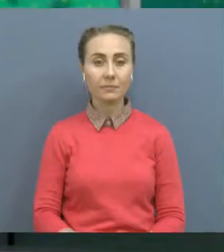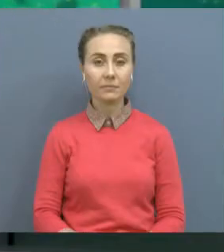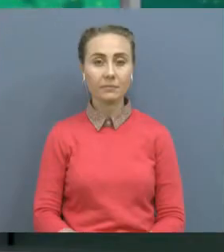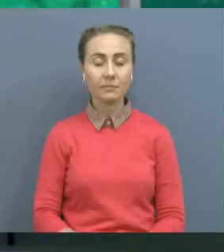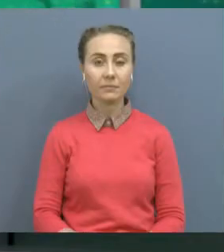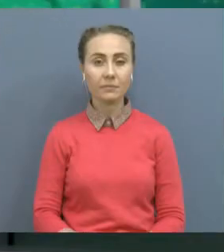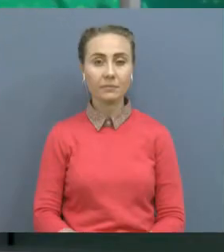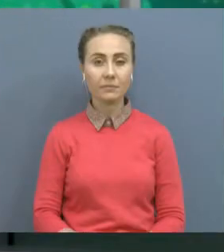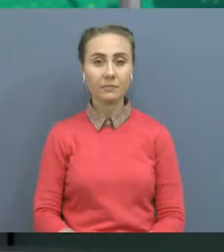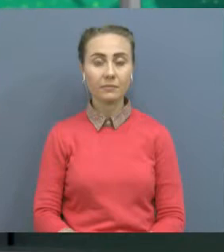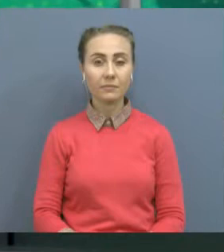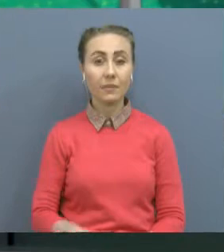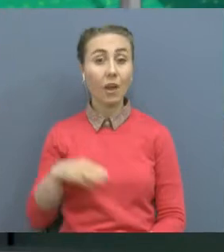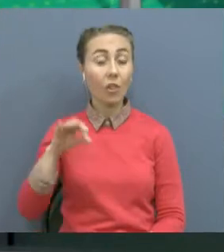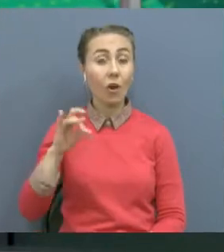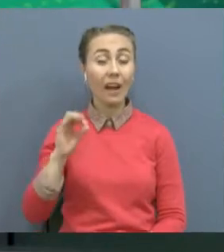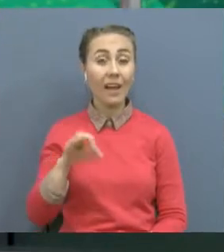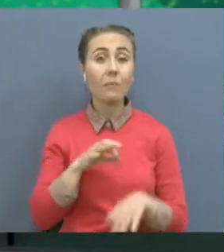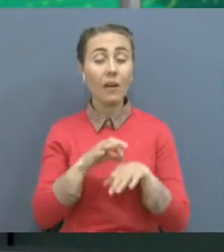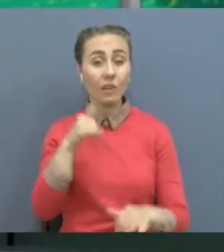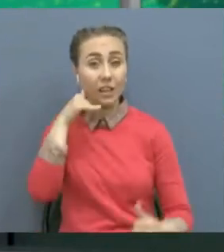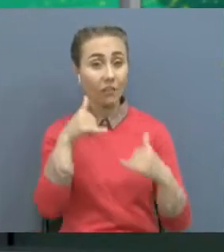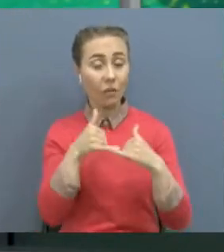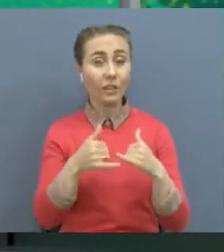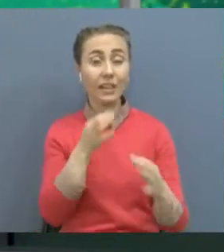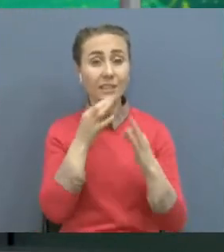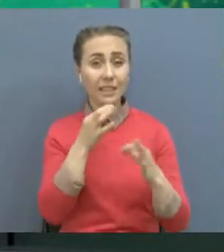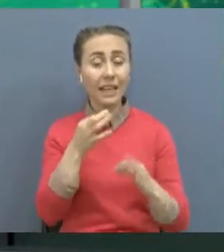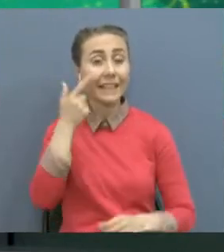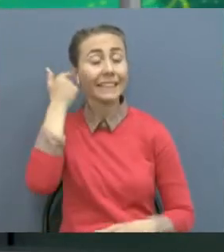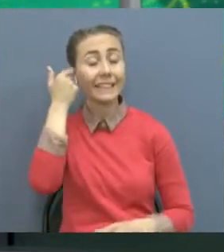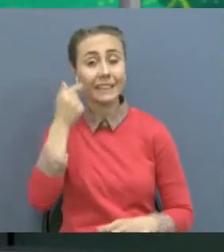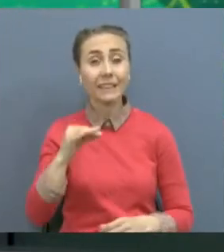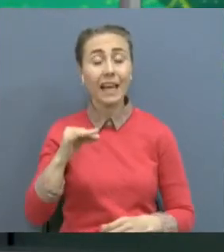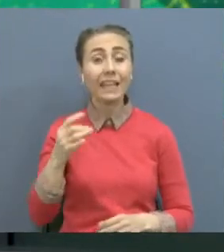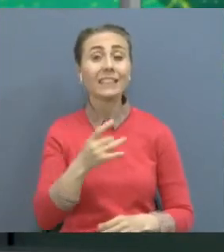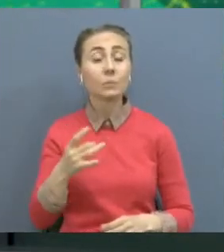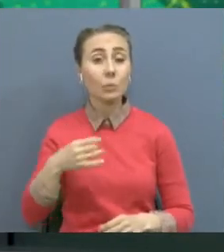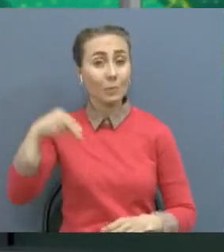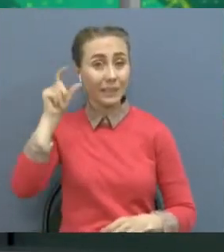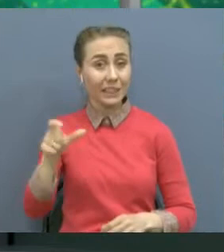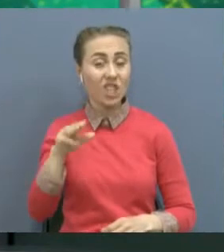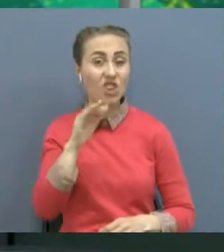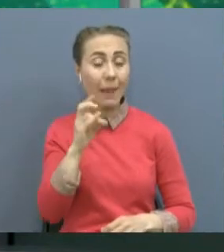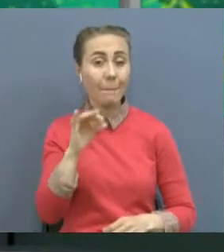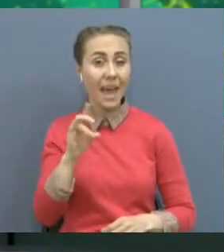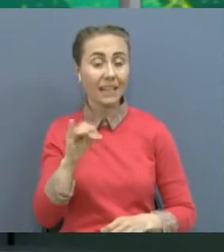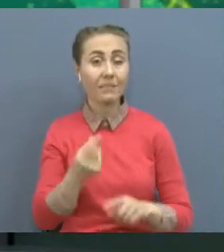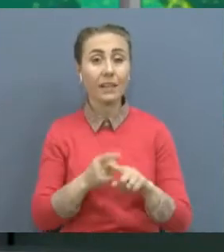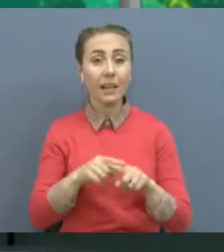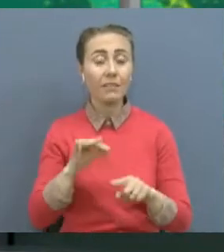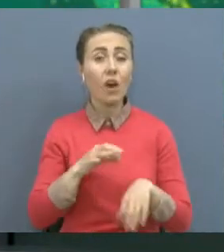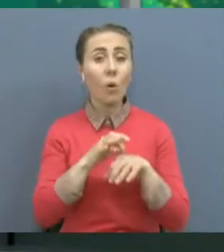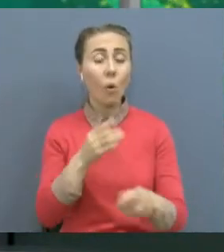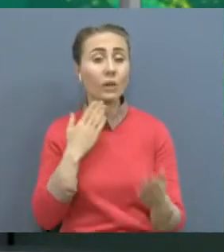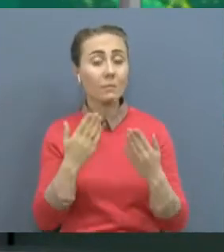Сондағы Қасым Жомар Туқаев Қырғыстандық әріптесі соғыруң бай Женбекіппен телефон арқылы сөйлесті. Әңгіме барысында Қос ел